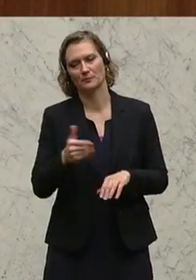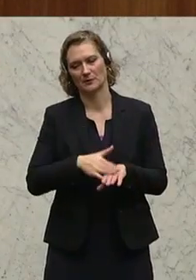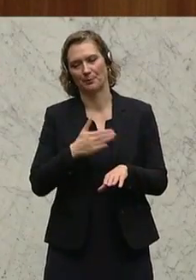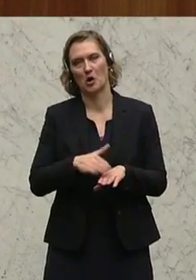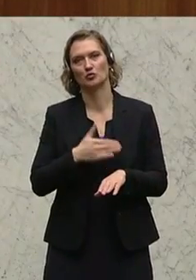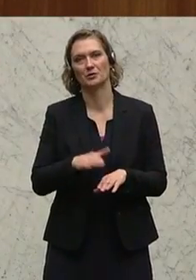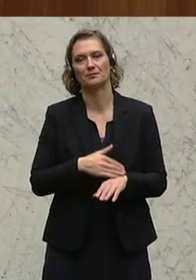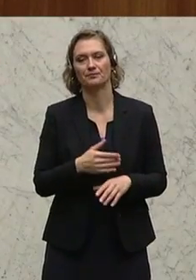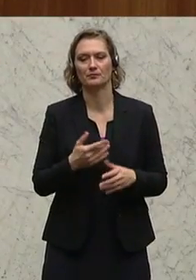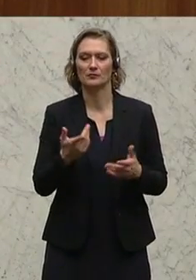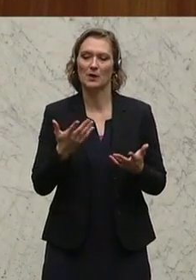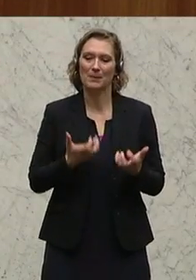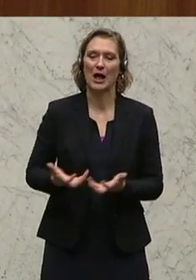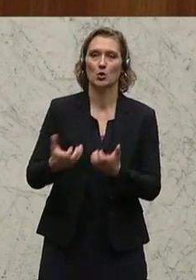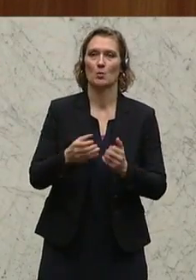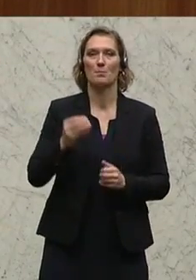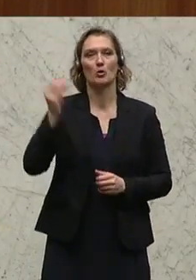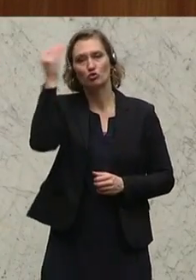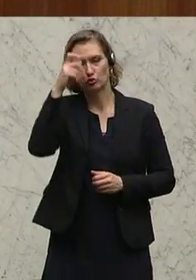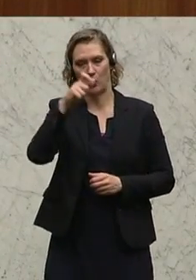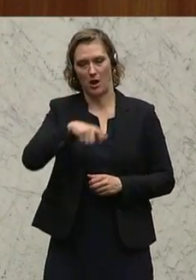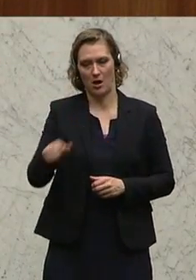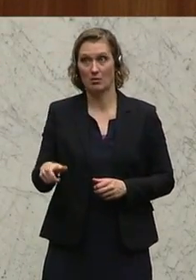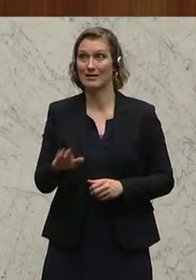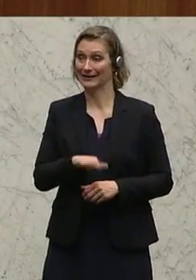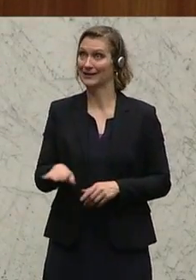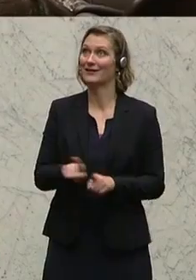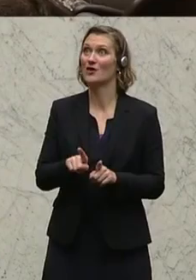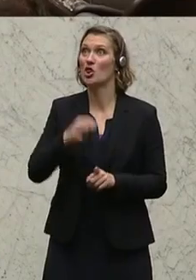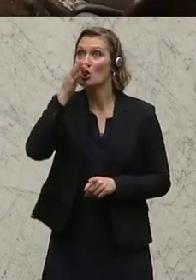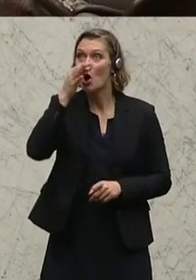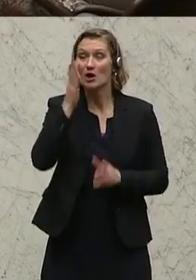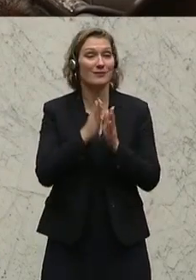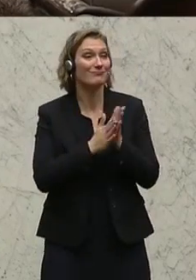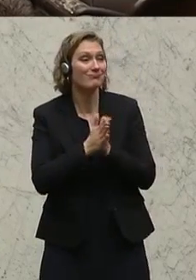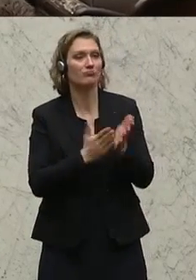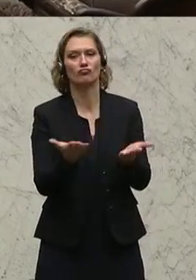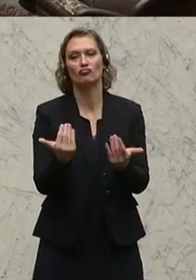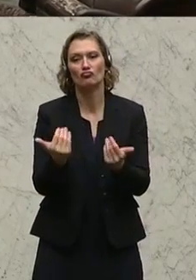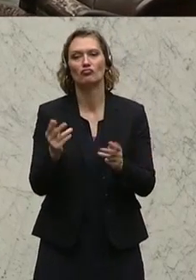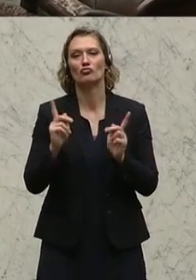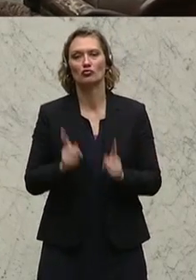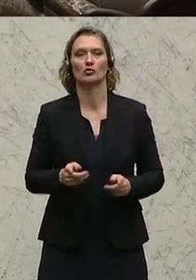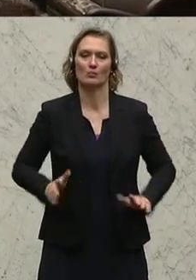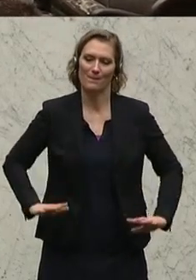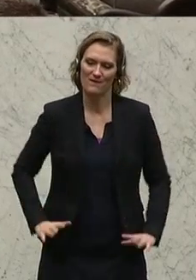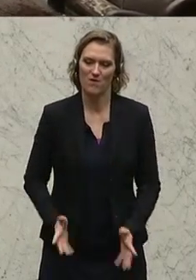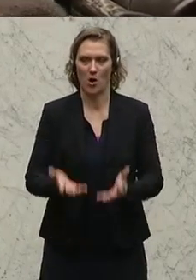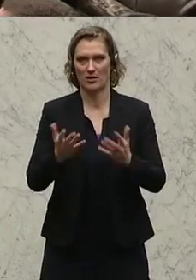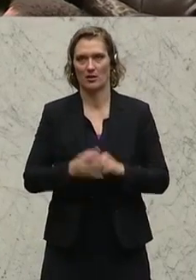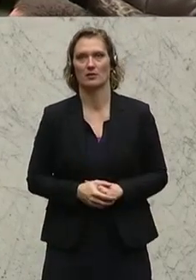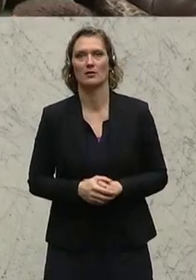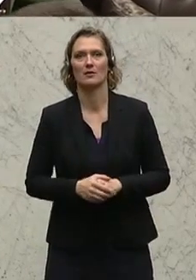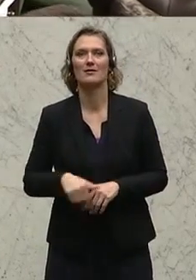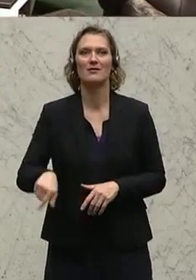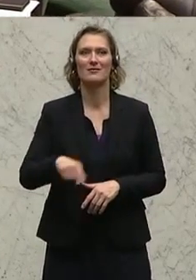Beispiel Praktika für Schülerinnen und Schüler. Kinder sind neugierig, und das muss man eben noch mehr fördern. Sie